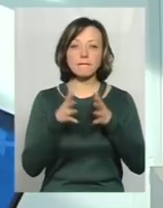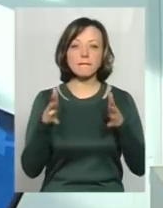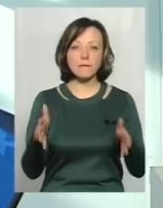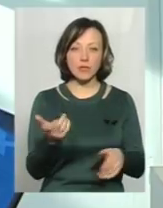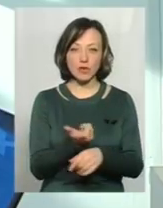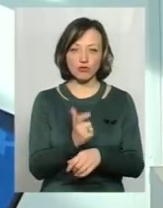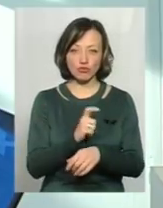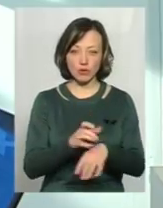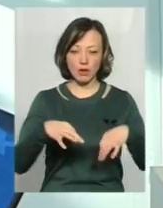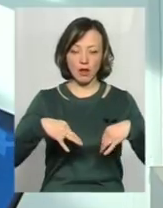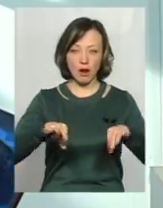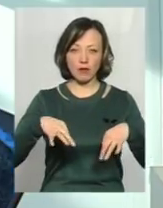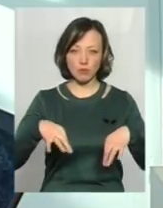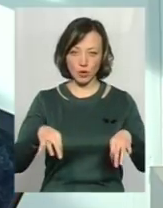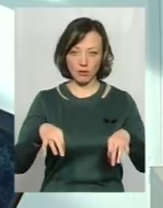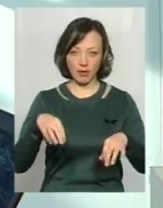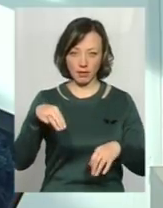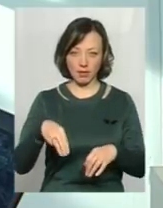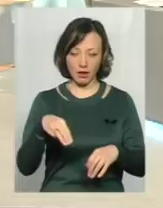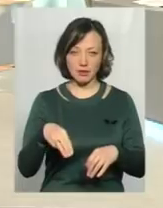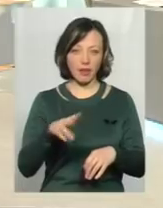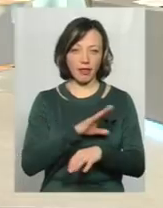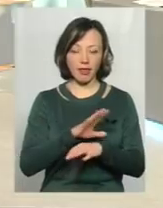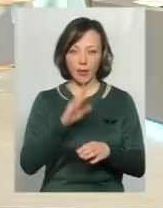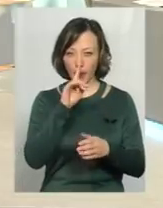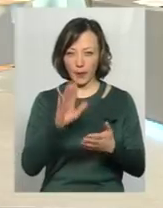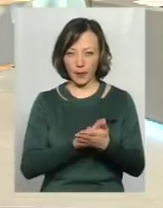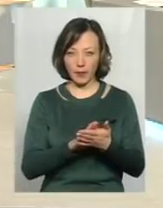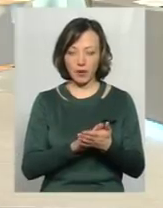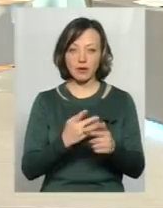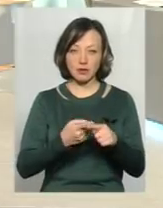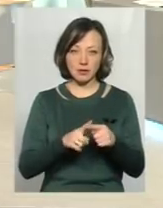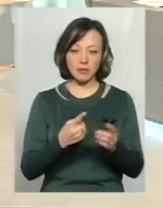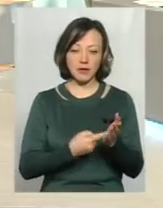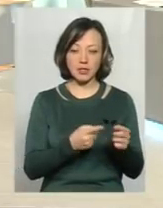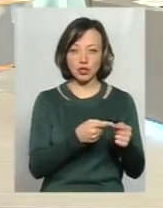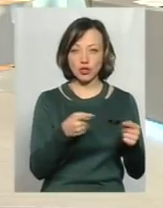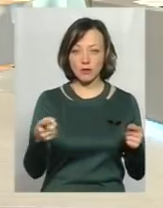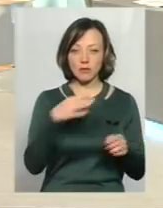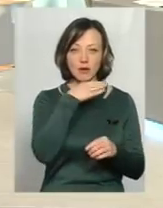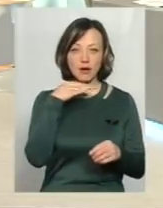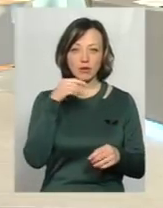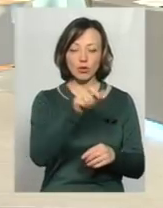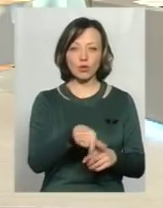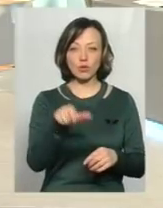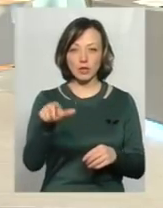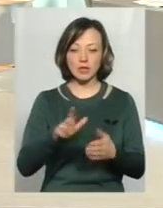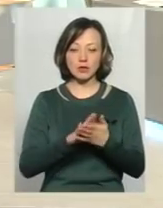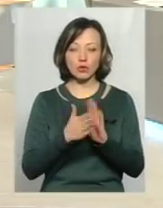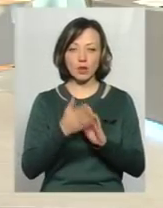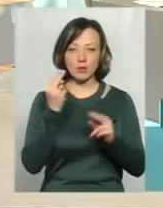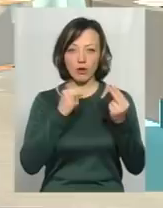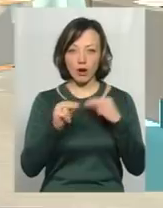транспортних засобів, що підтверджується. За цей час досить багато людей, ситуація пішла на